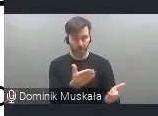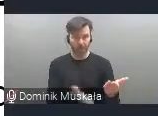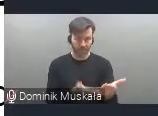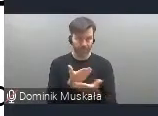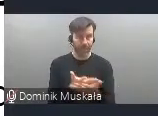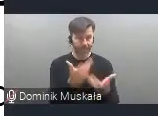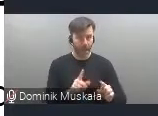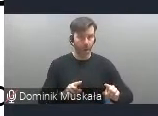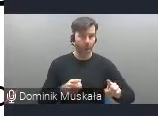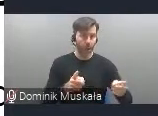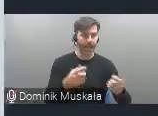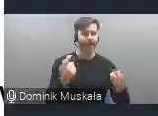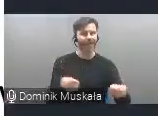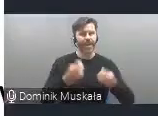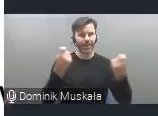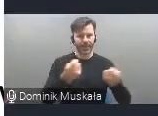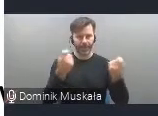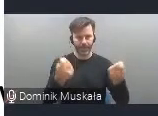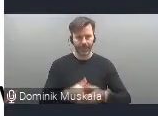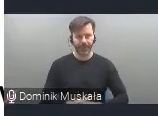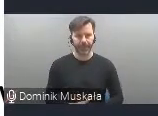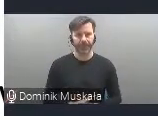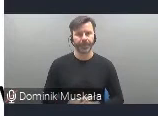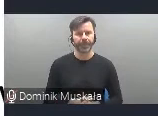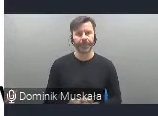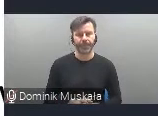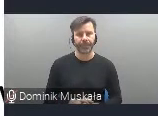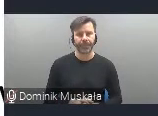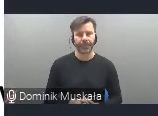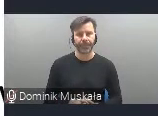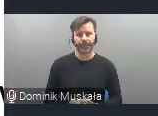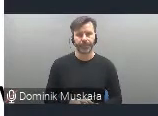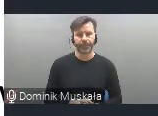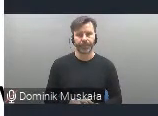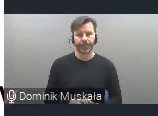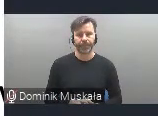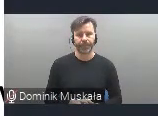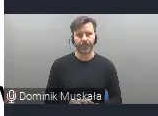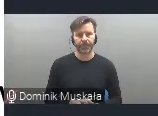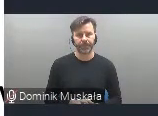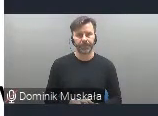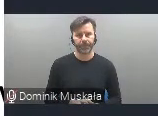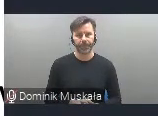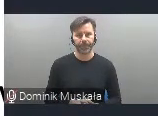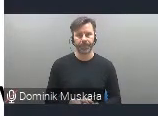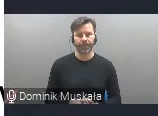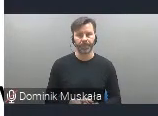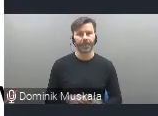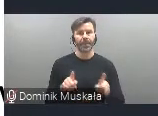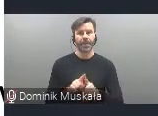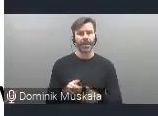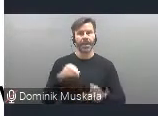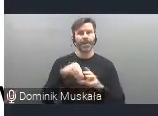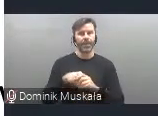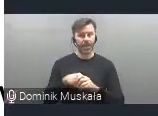organizację takiego festiwalu. Także tu właśnie, co wspomniałem już w tym programie,